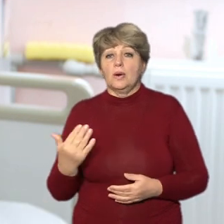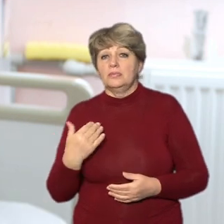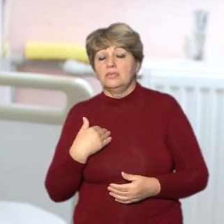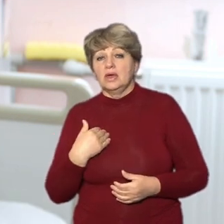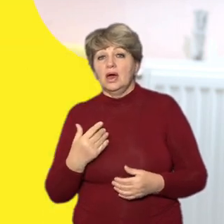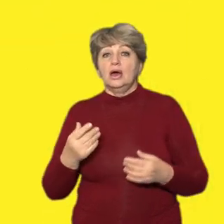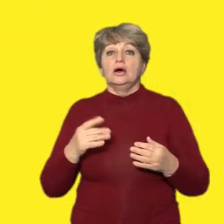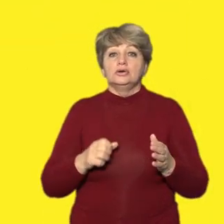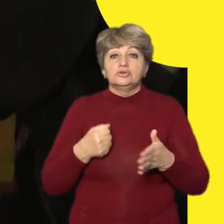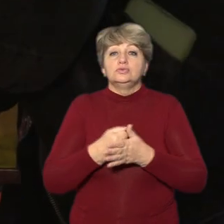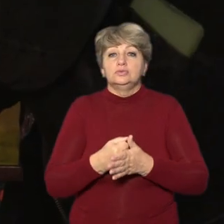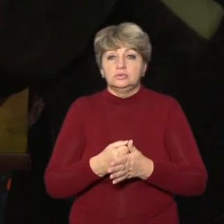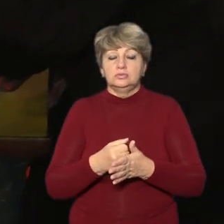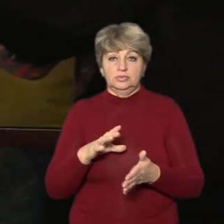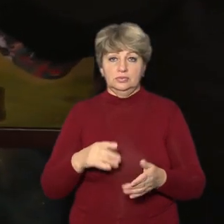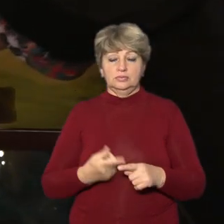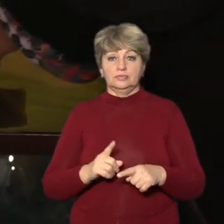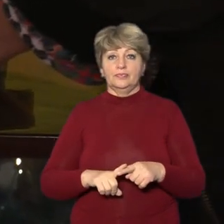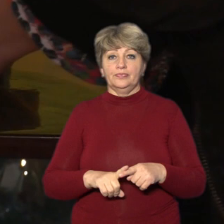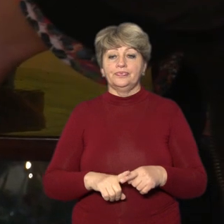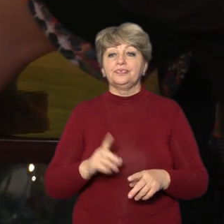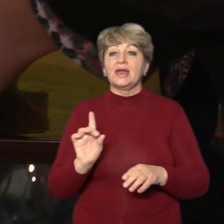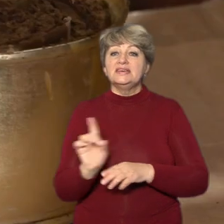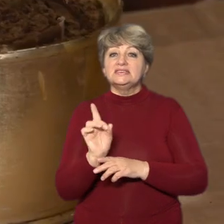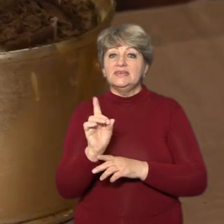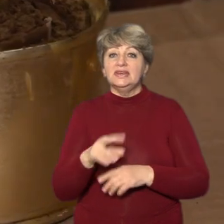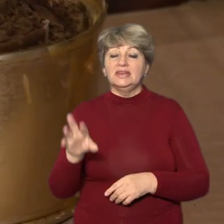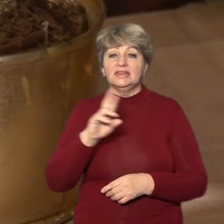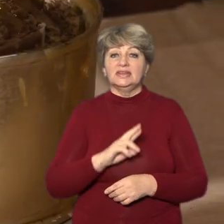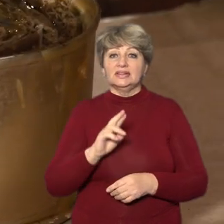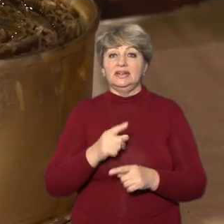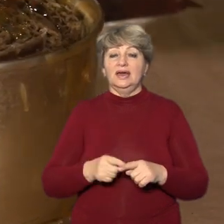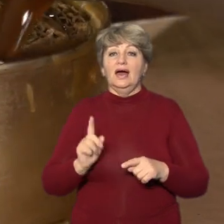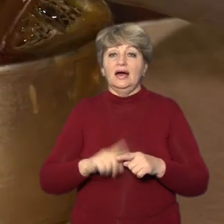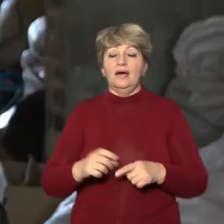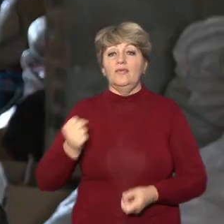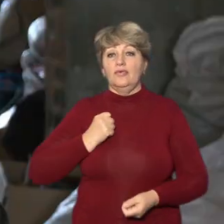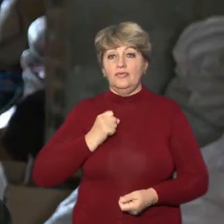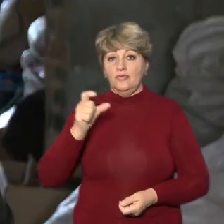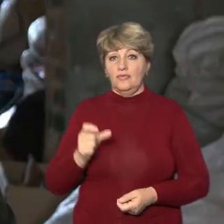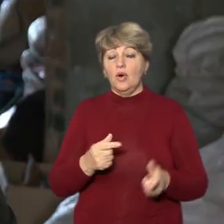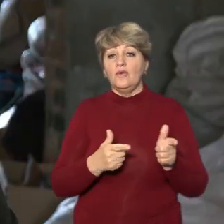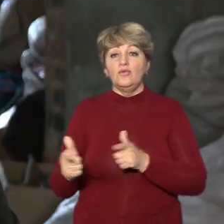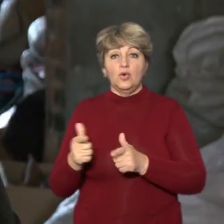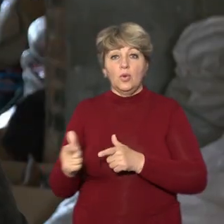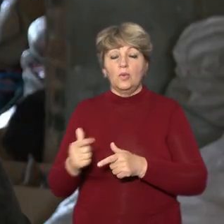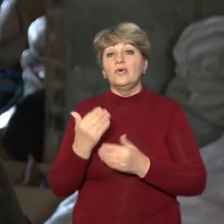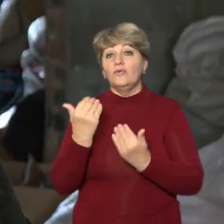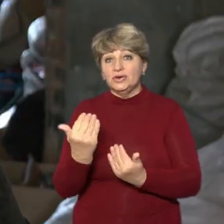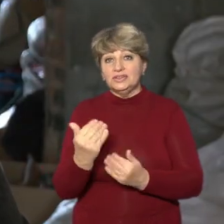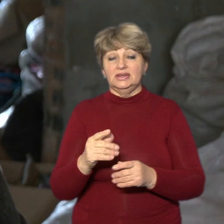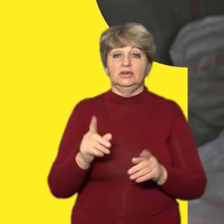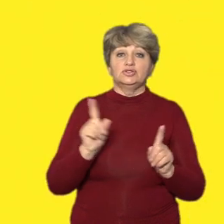що ми пройшли до того. Свічки для окупів разом з односельцями виготовляє жителька Білозір'я. Вони більше для того, щоб хоча б